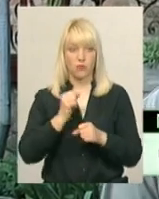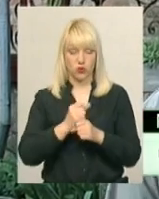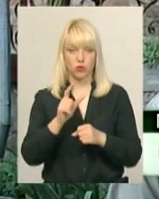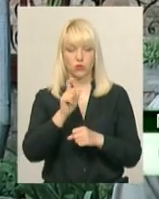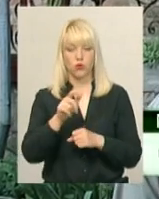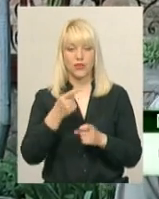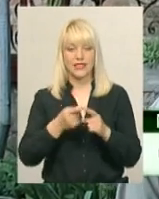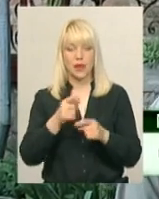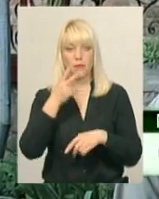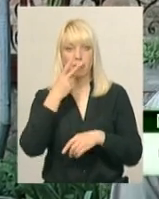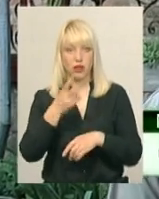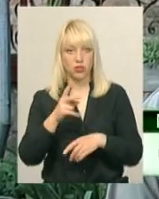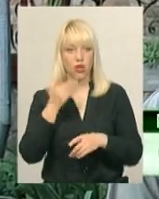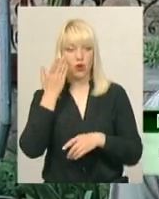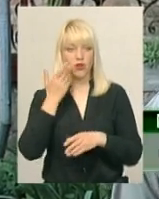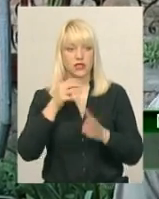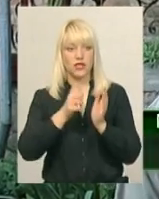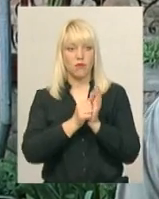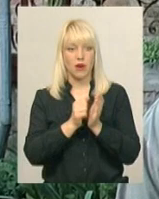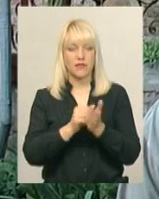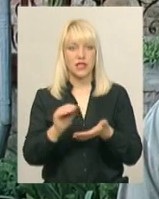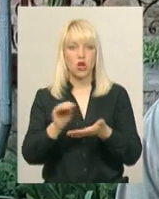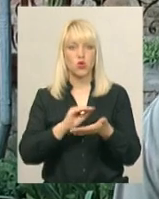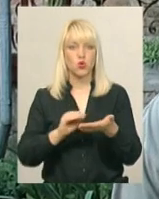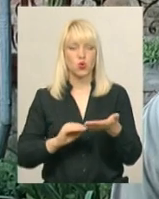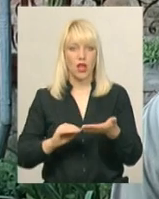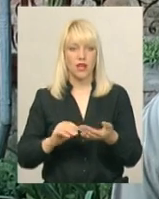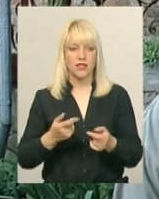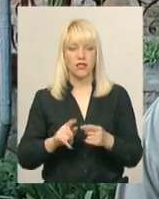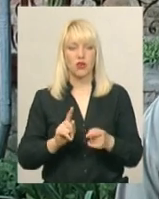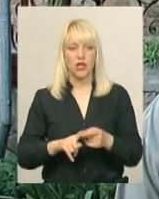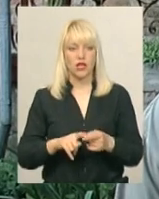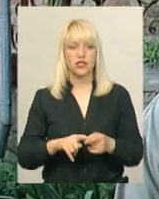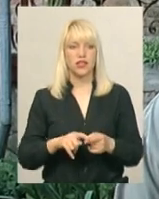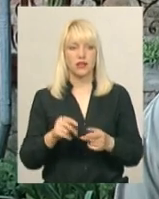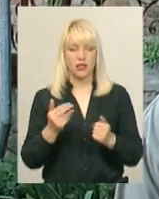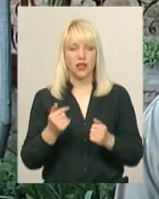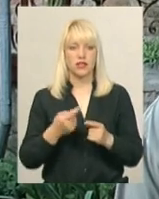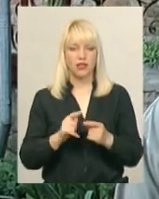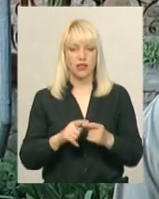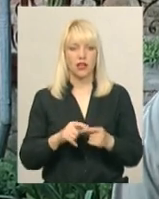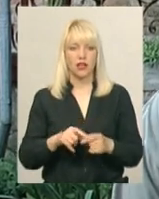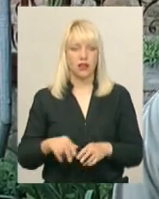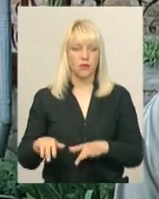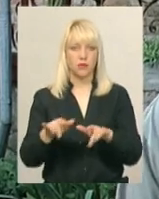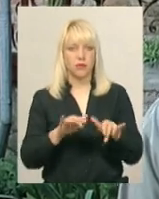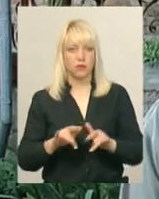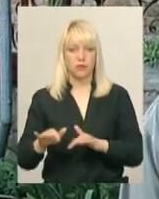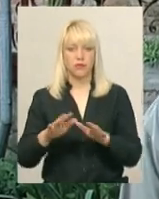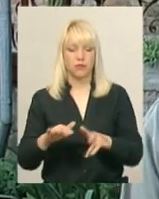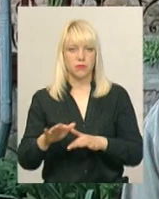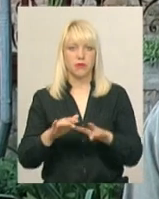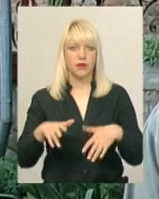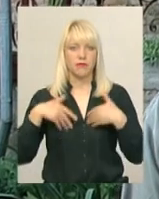бачили. Бо коли займався журналістикою, то це так моментально ти погорів-погорів, виплеснув свої